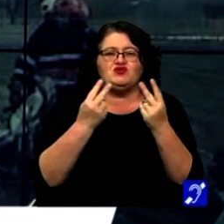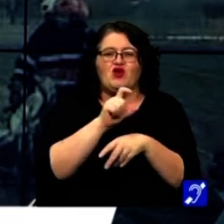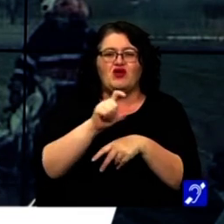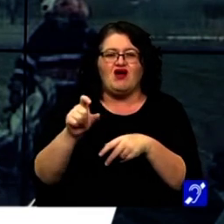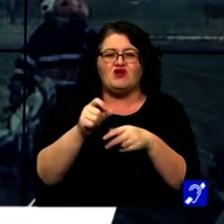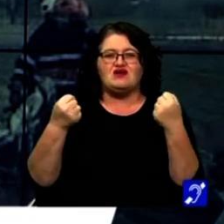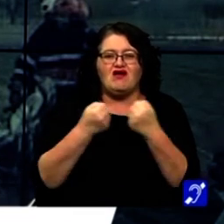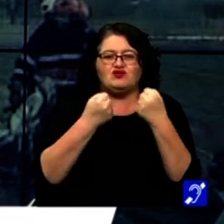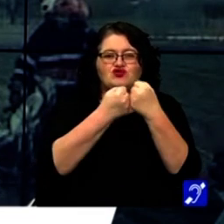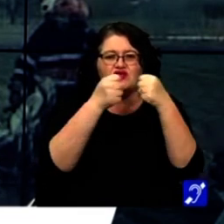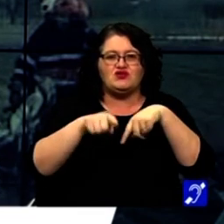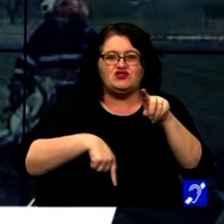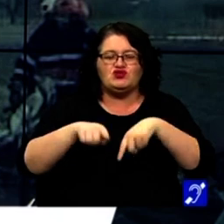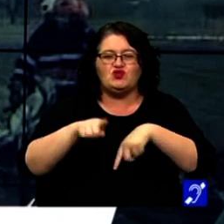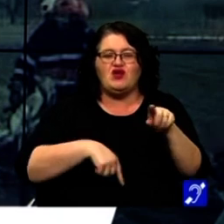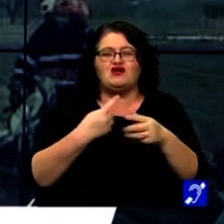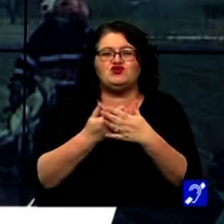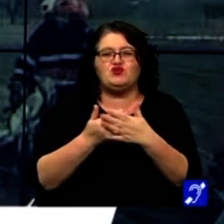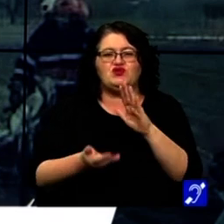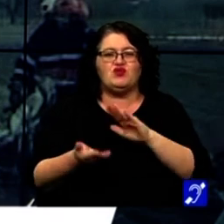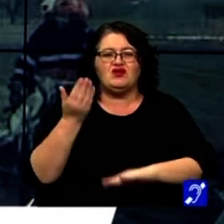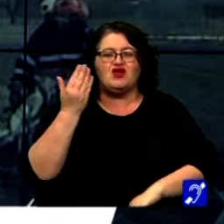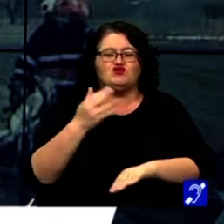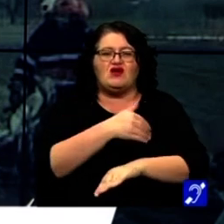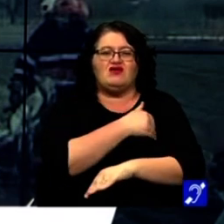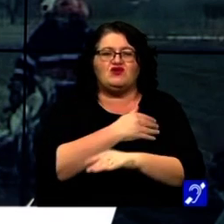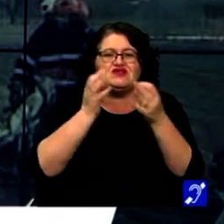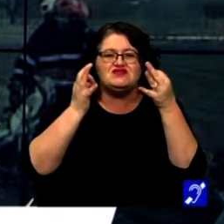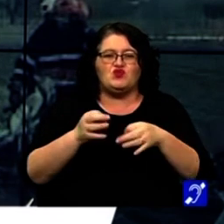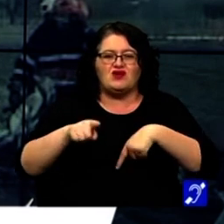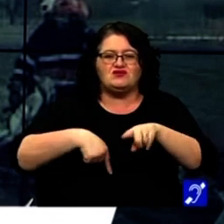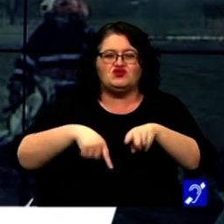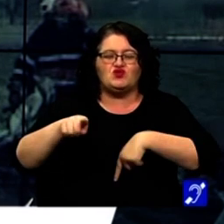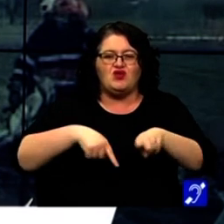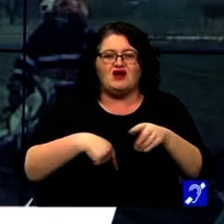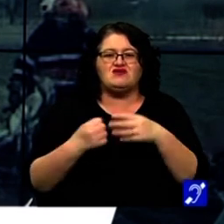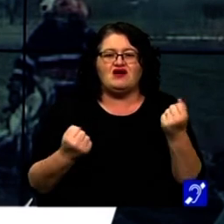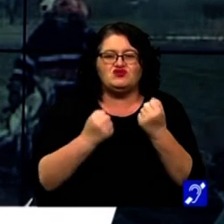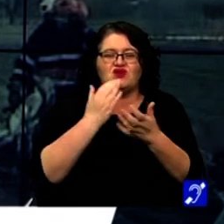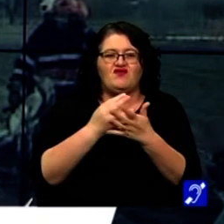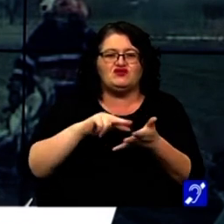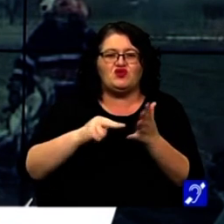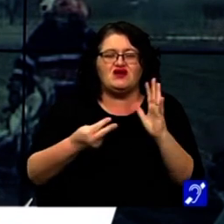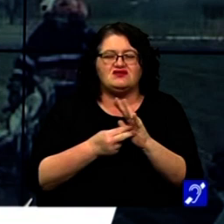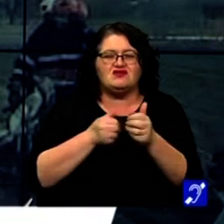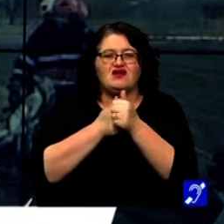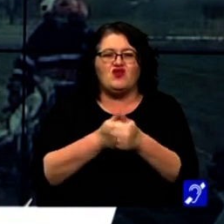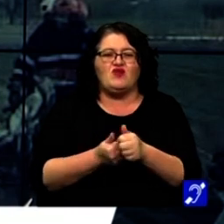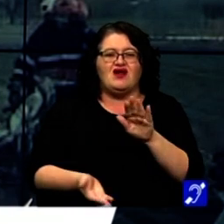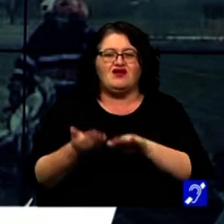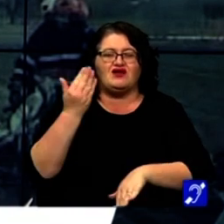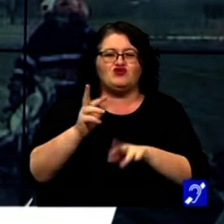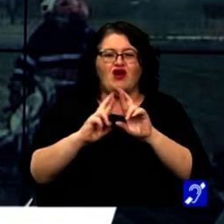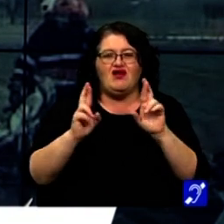cauze ale accidentelor de circulație și pentru creșterea gradului de siguranță rutieră. Acțiunea a fost organizată ca urmare a creșterii